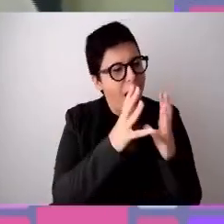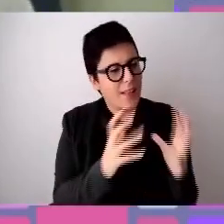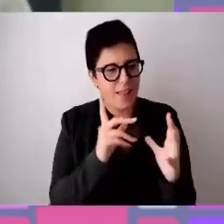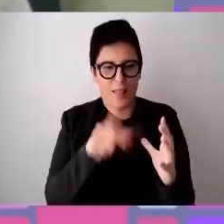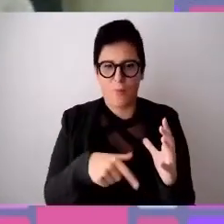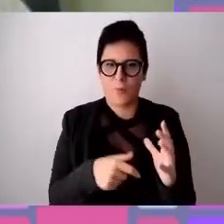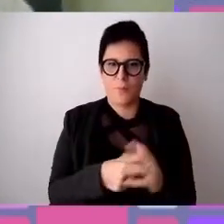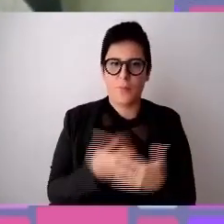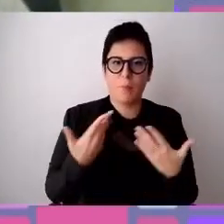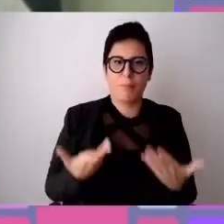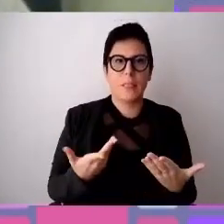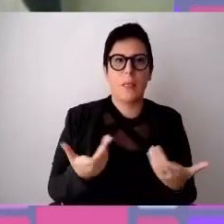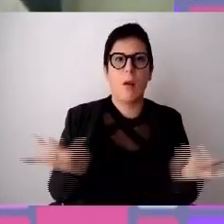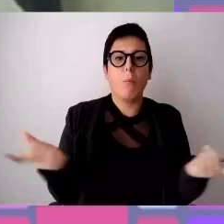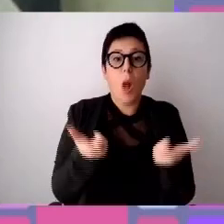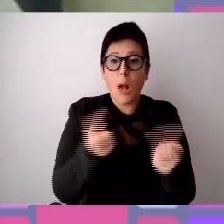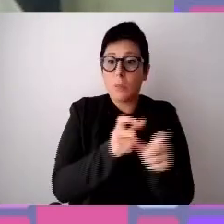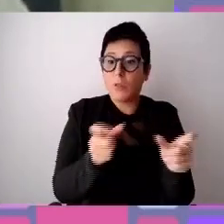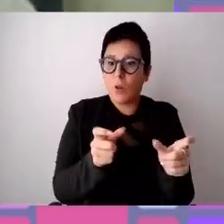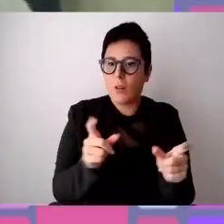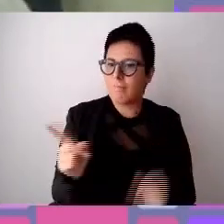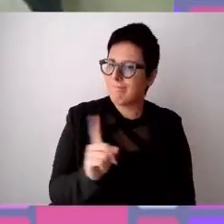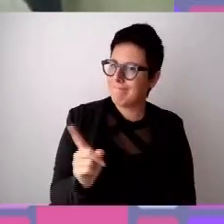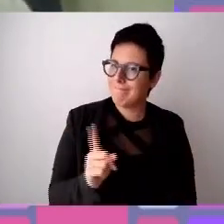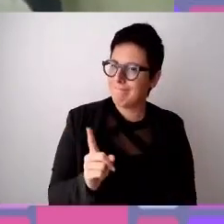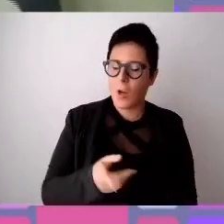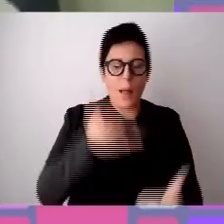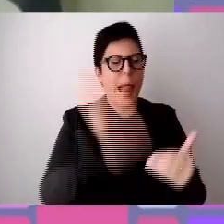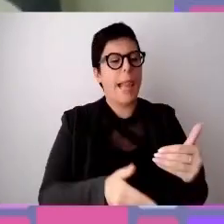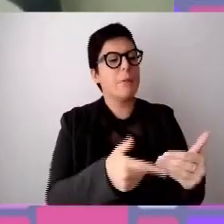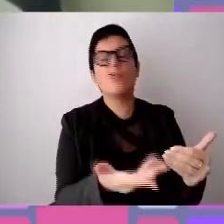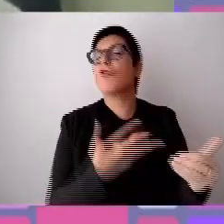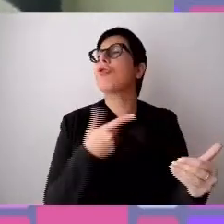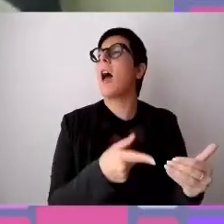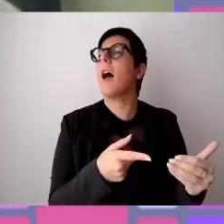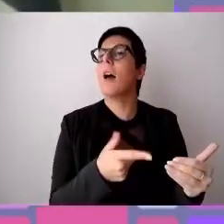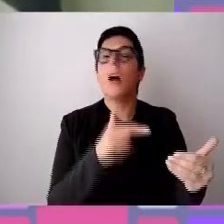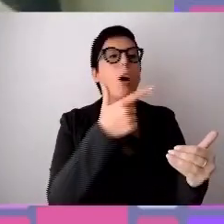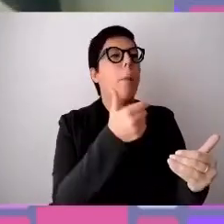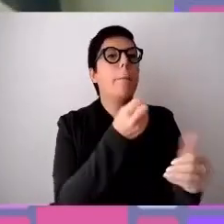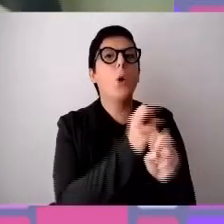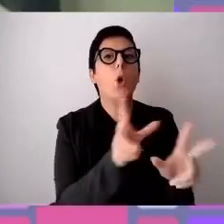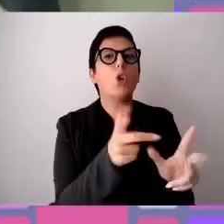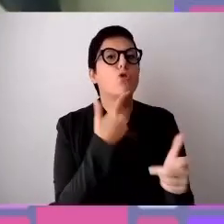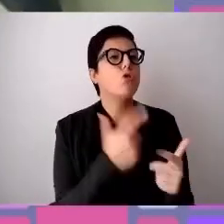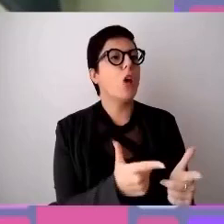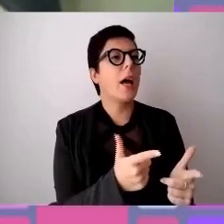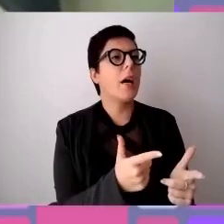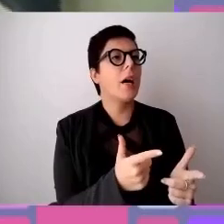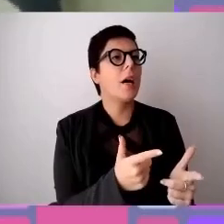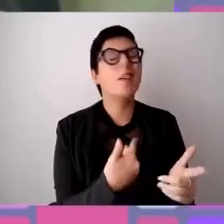non bloccare, non limitare le persone per quello che non hanno più, che non possono